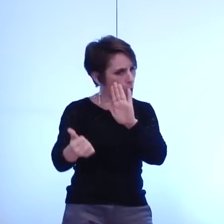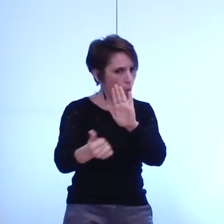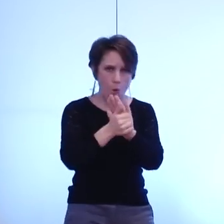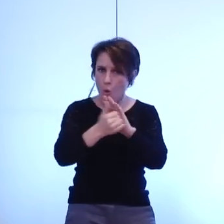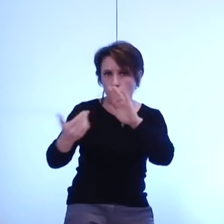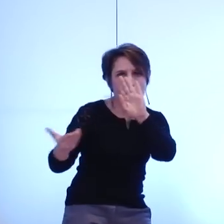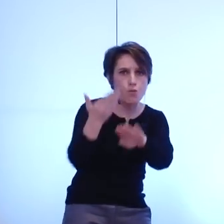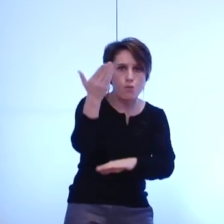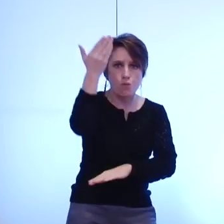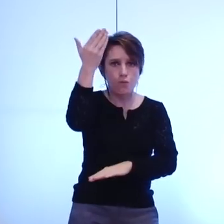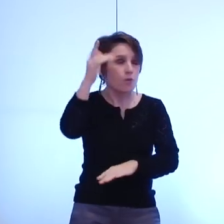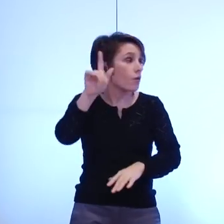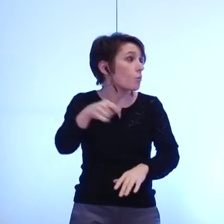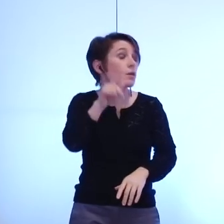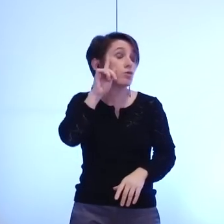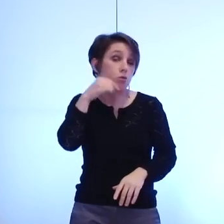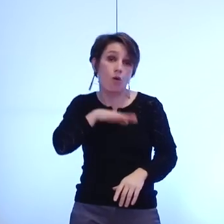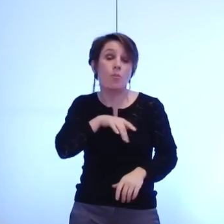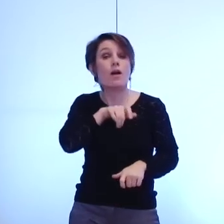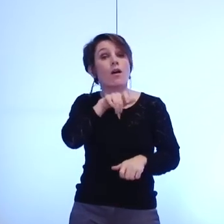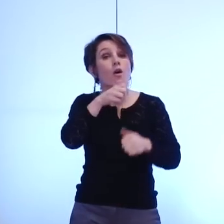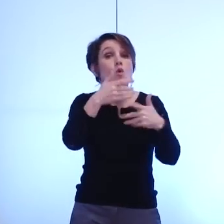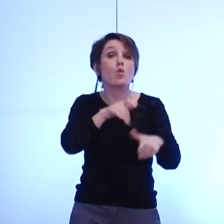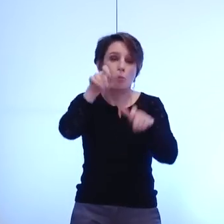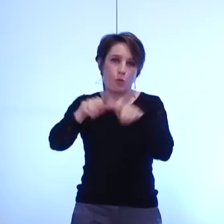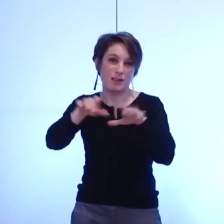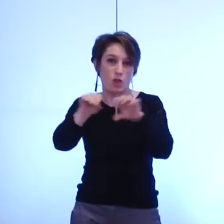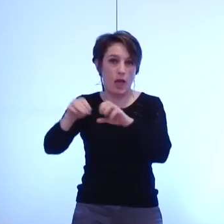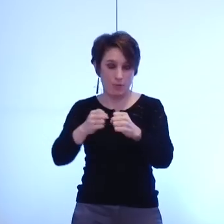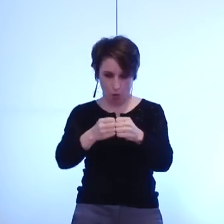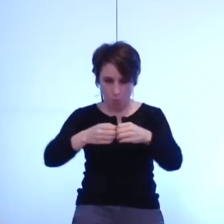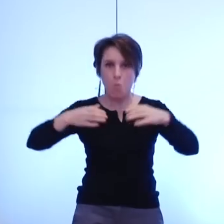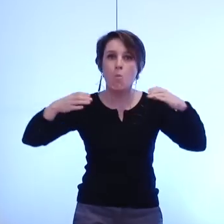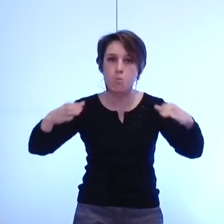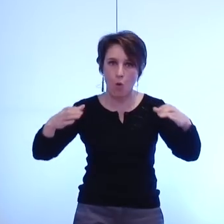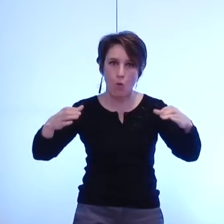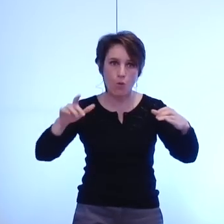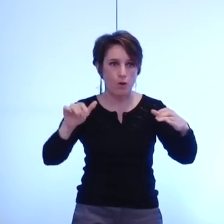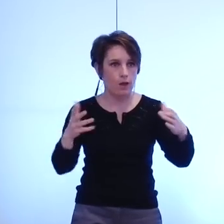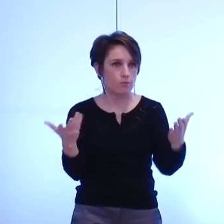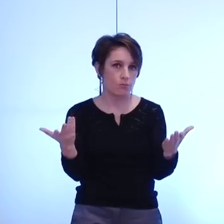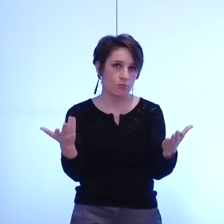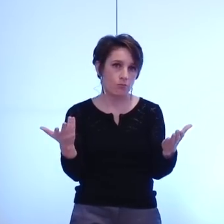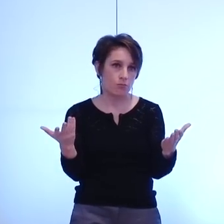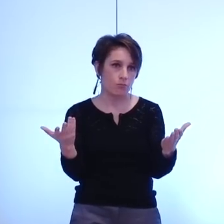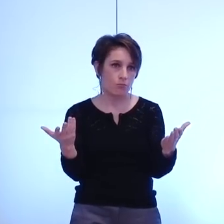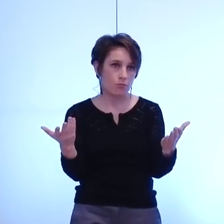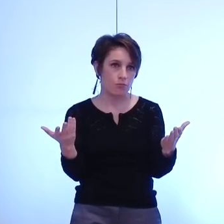en raison de son poids démographique et ceux qui lui ont donné son nom l'ont d'ailleurs gravé dans le marbre